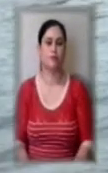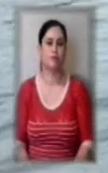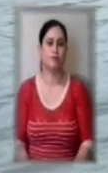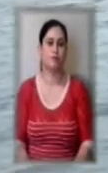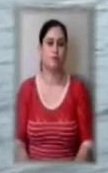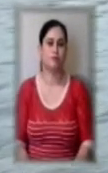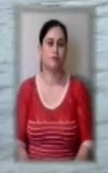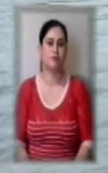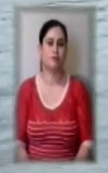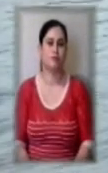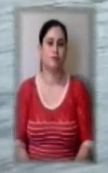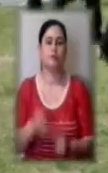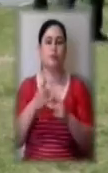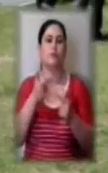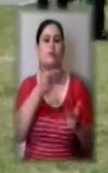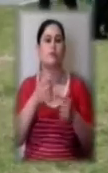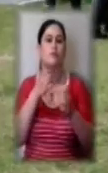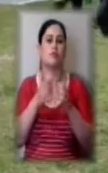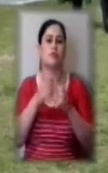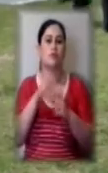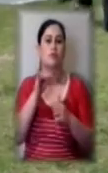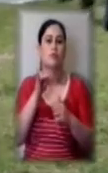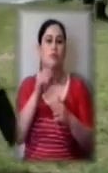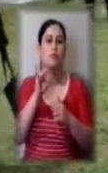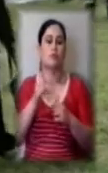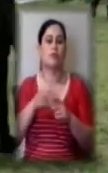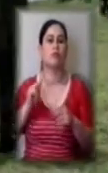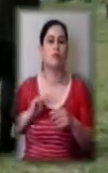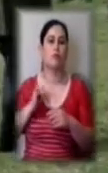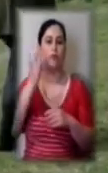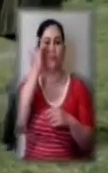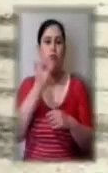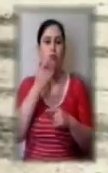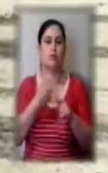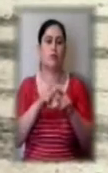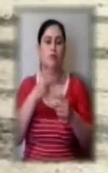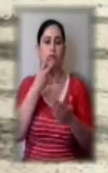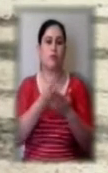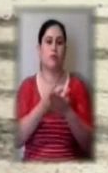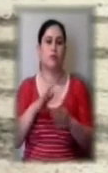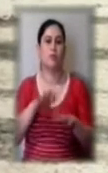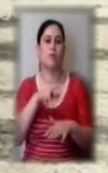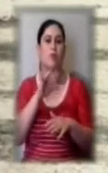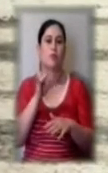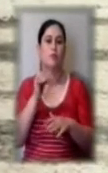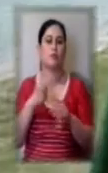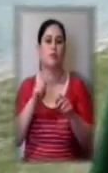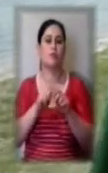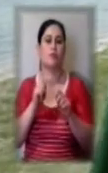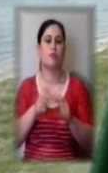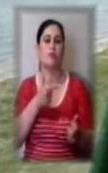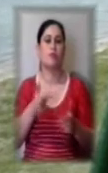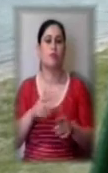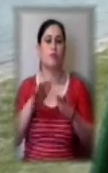Чи готовий Херсонський гідропарк до роботи влітку? Сьогодні це бачила міська комісія з перевірки готовності місць масового